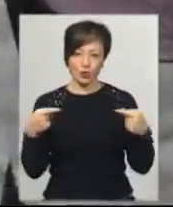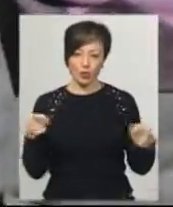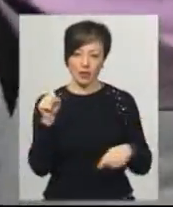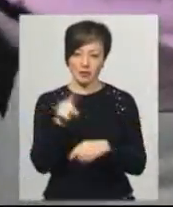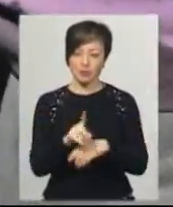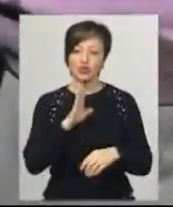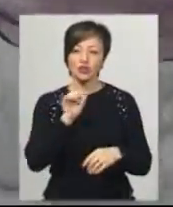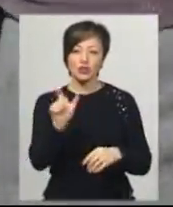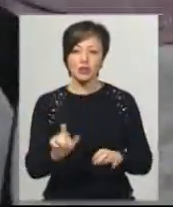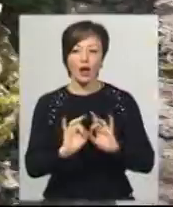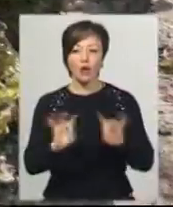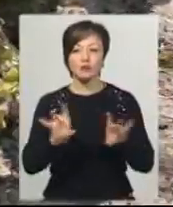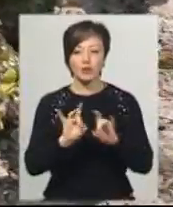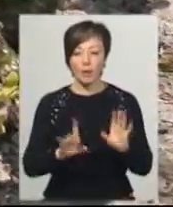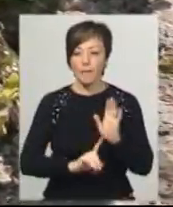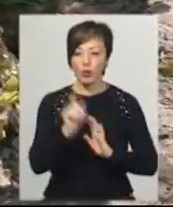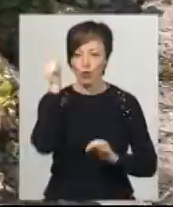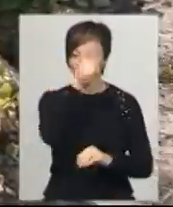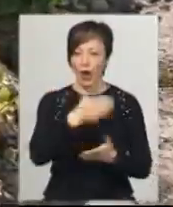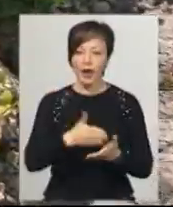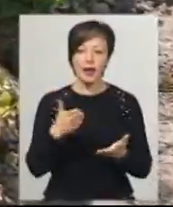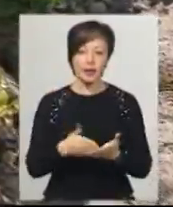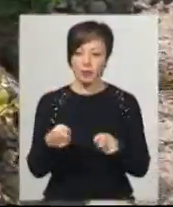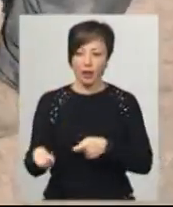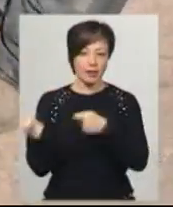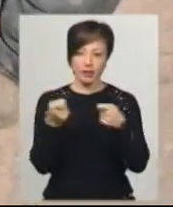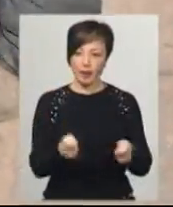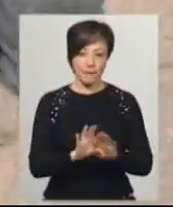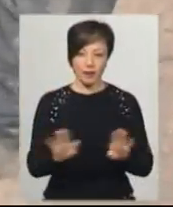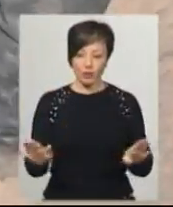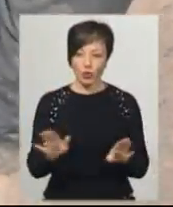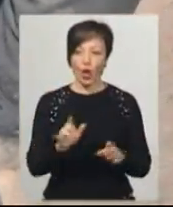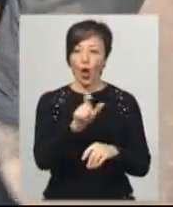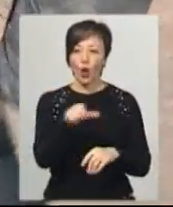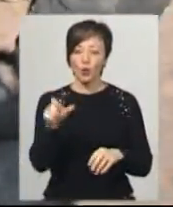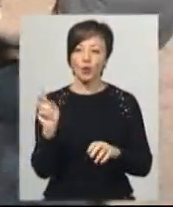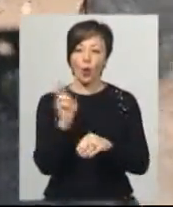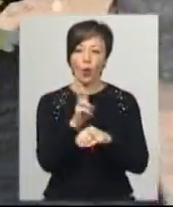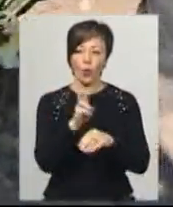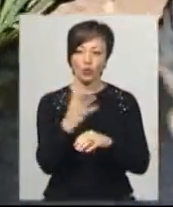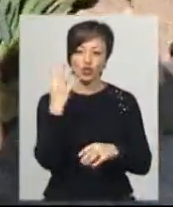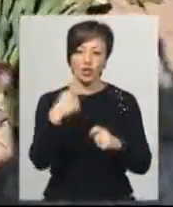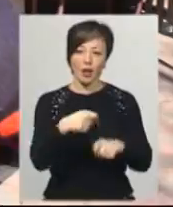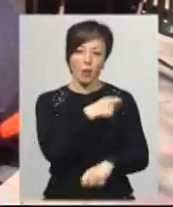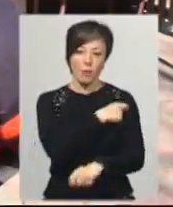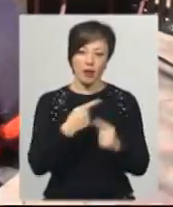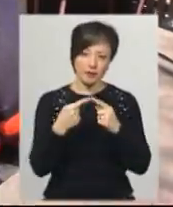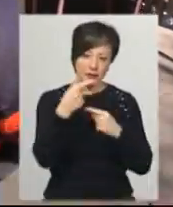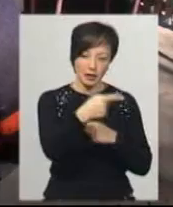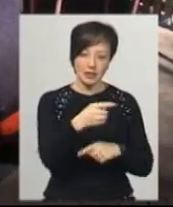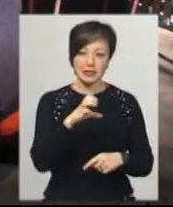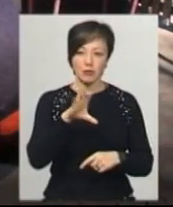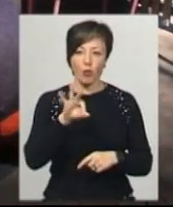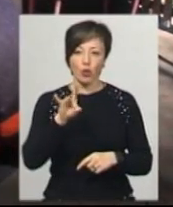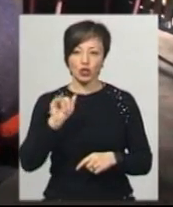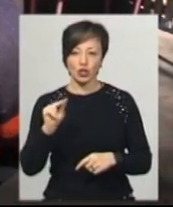жителька Валентина Люлько розповідає, від початку року хліба Новогуту не привозять, по нього селяни ходять у базарний день за чотири кілометрів Смотрич. Немає тут